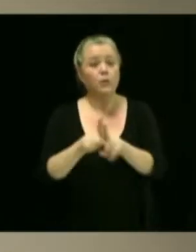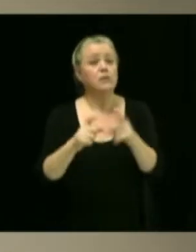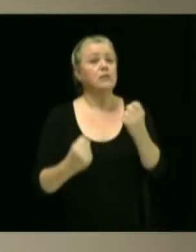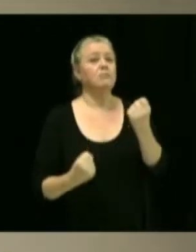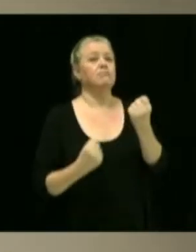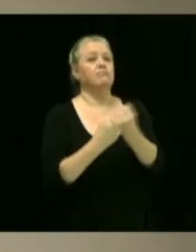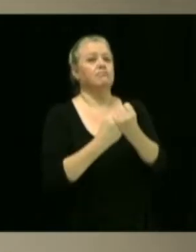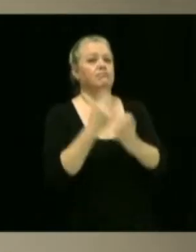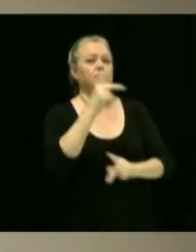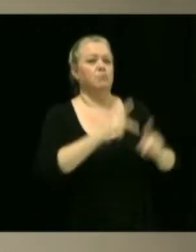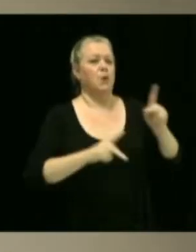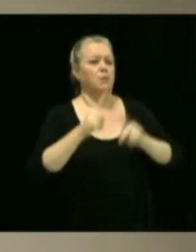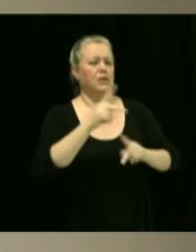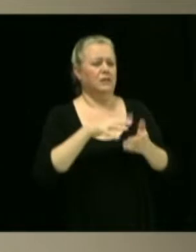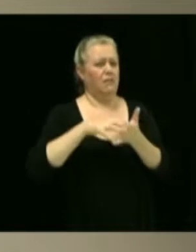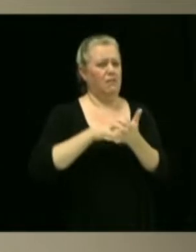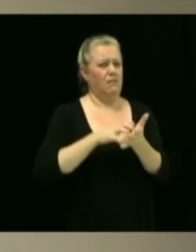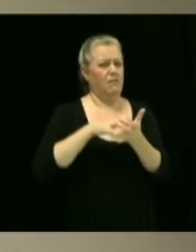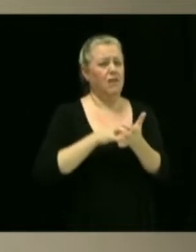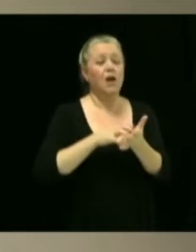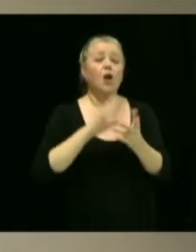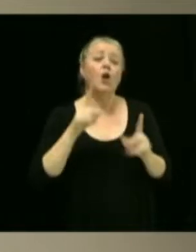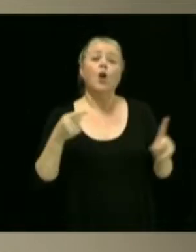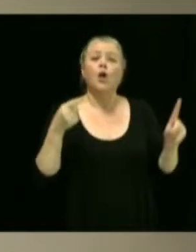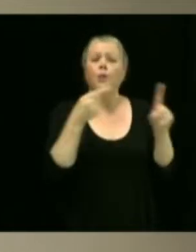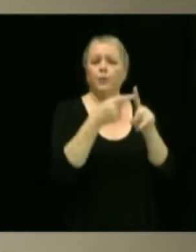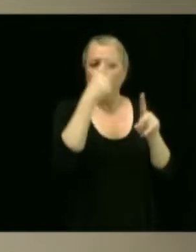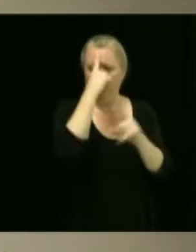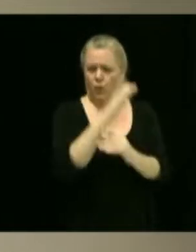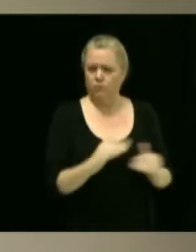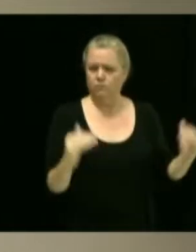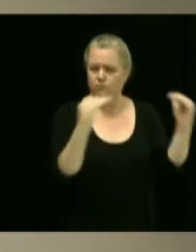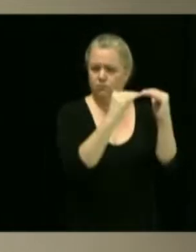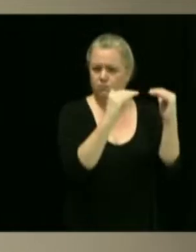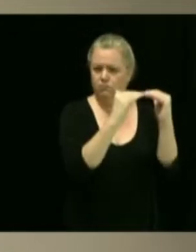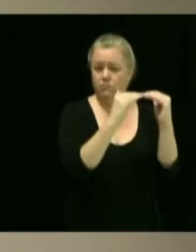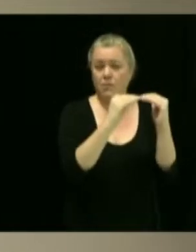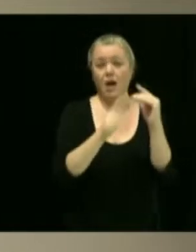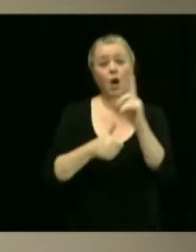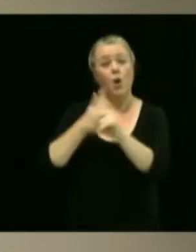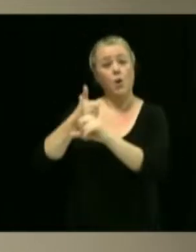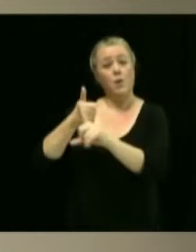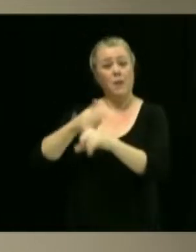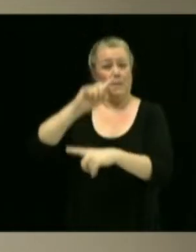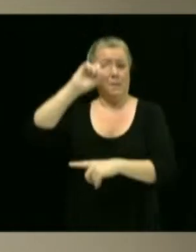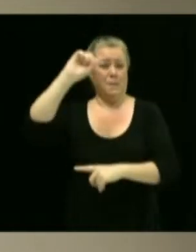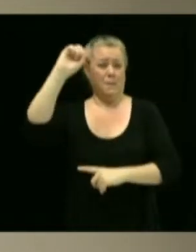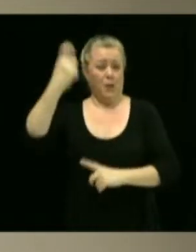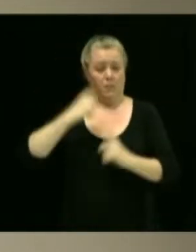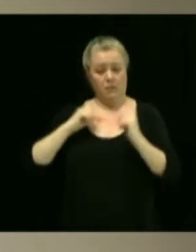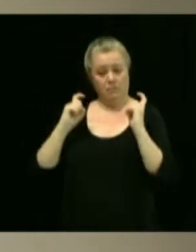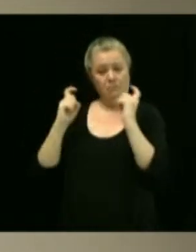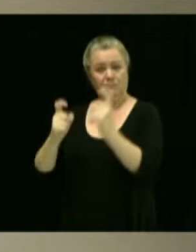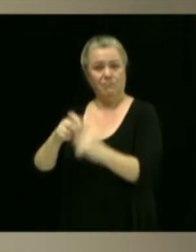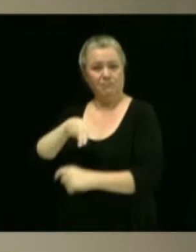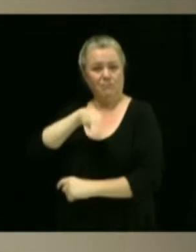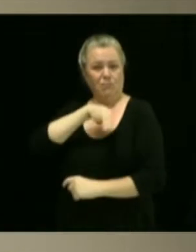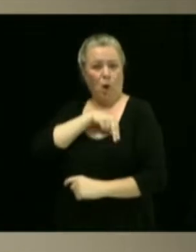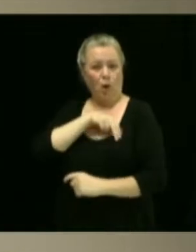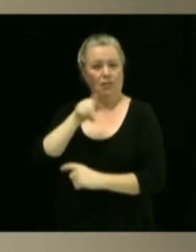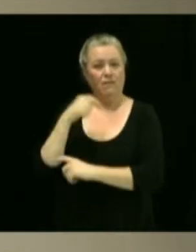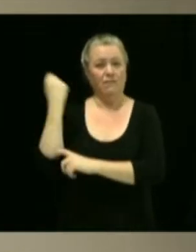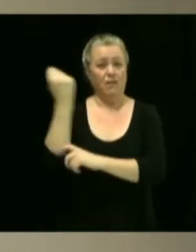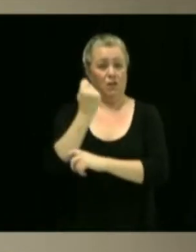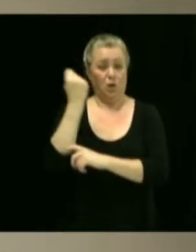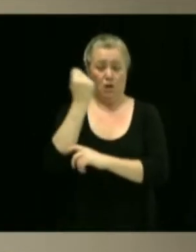toujours dans l'optique de favoriser l'équité. Premier récipiendaire de l'Ordre victorien en 2012, la plus haute distinction